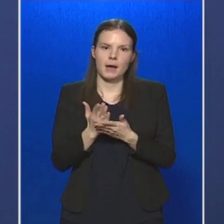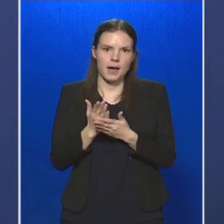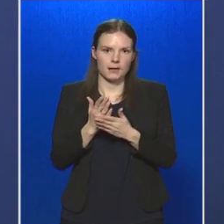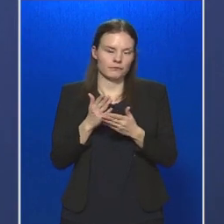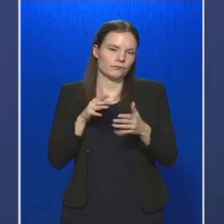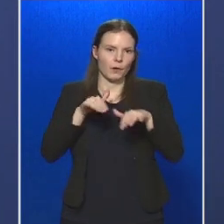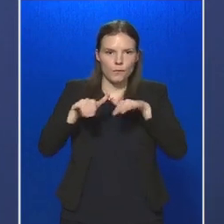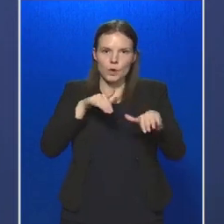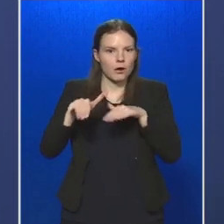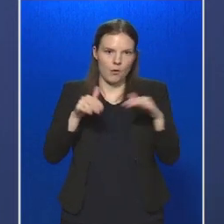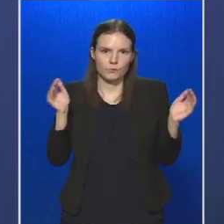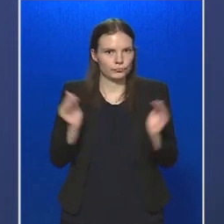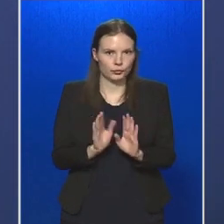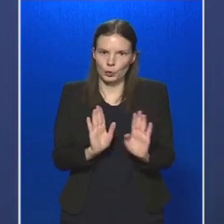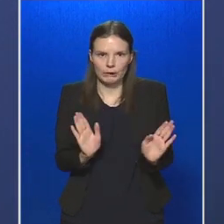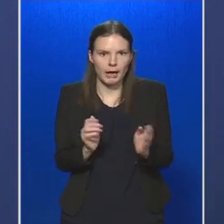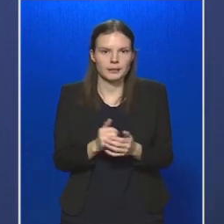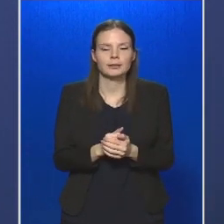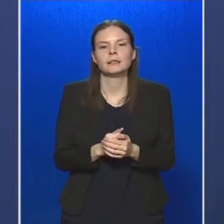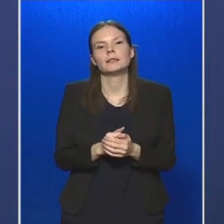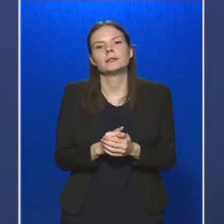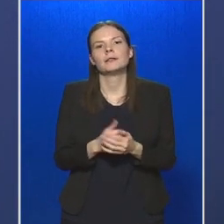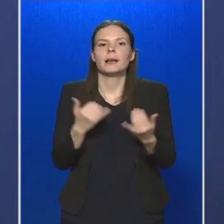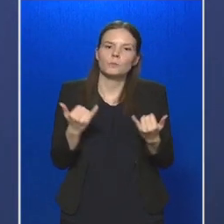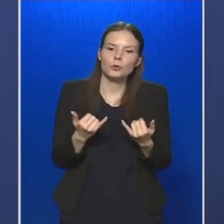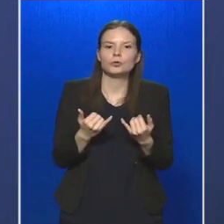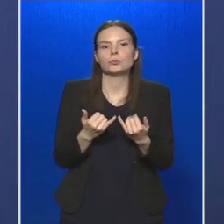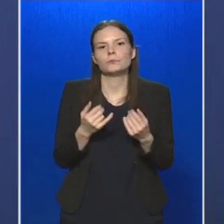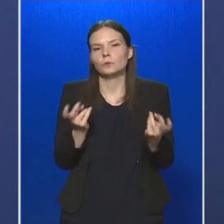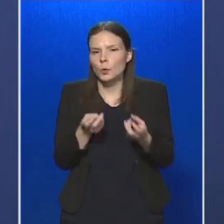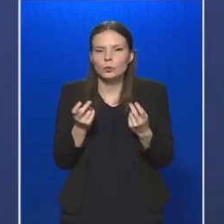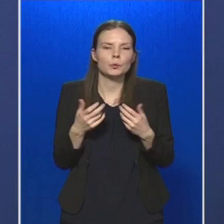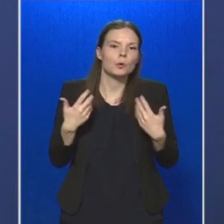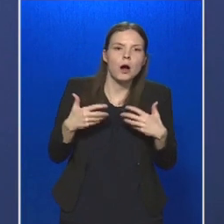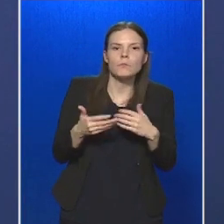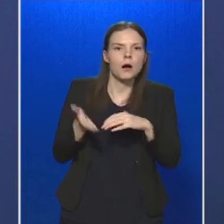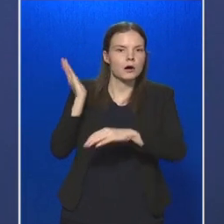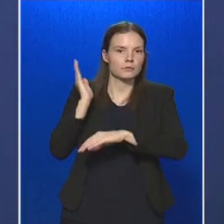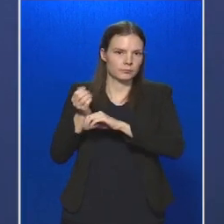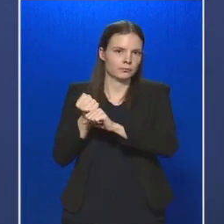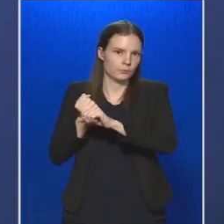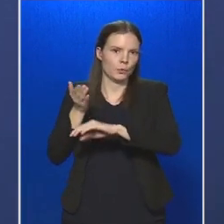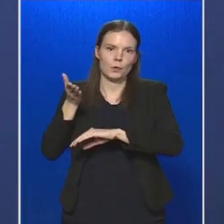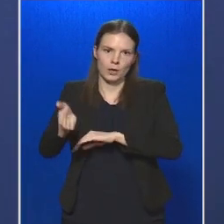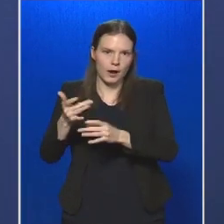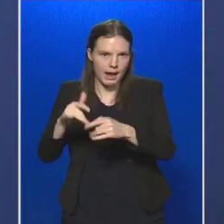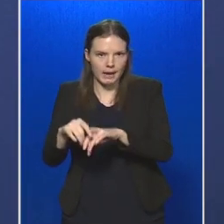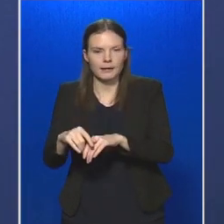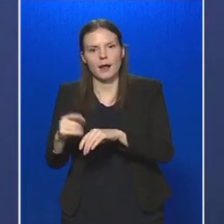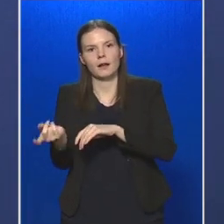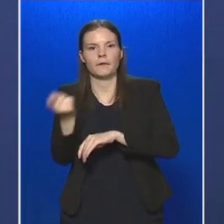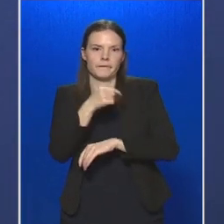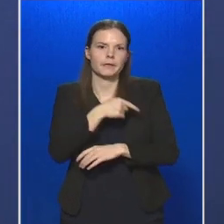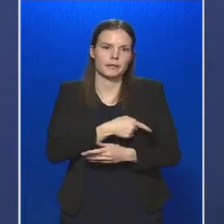még a nagyvárosokban is, tehát most viszonylag rövid idő alatt el lehet jutni a munkahelyre és onnan